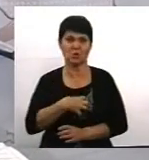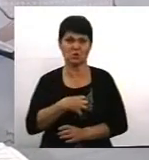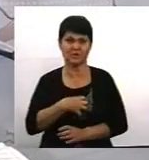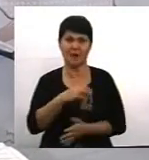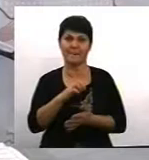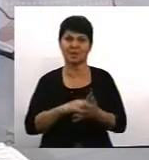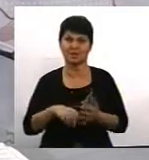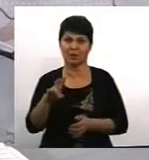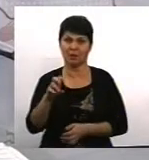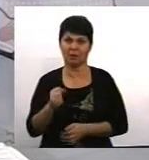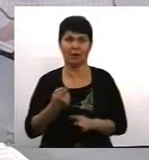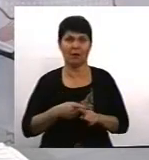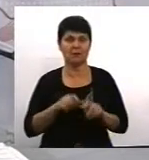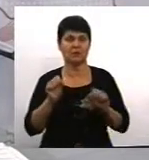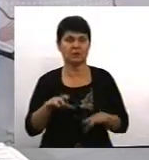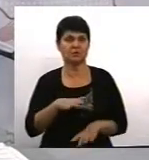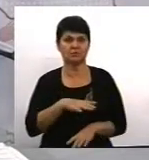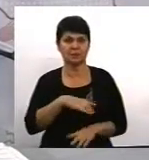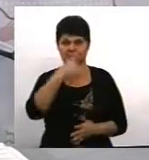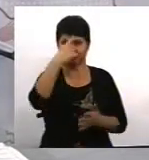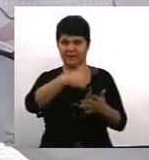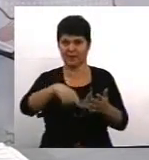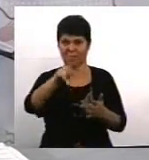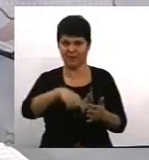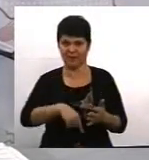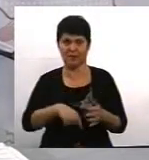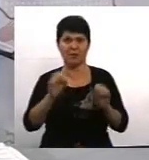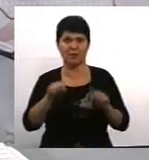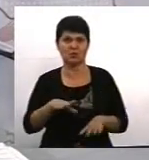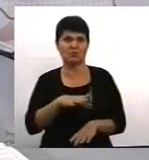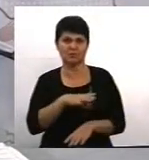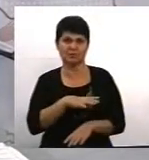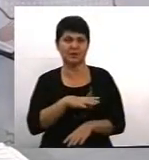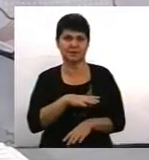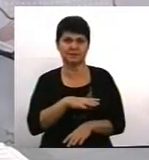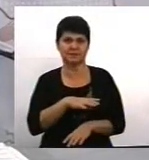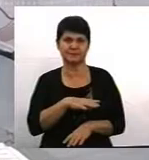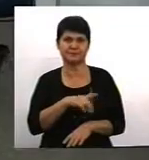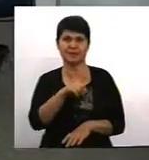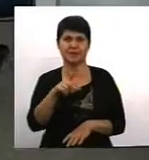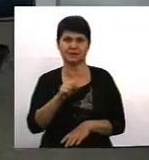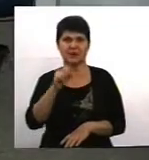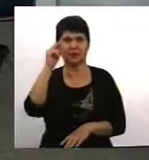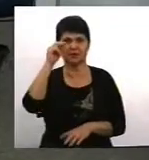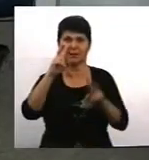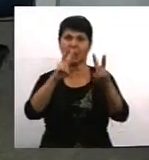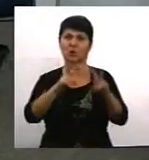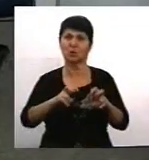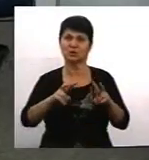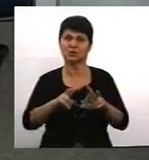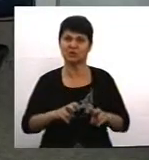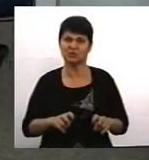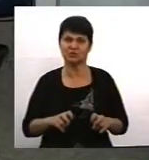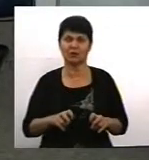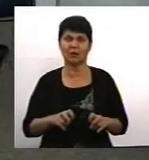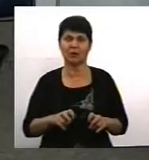може бути недовіра. Може бути досвід. Тим паче, за даними дослідження Фонду